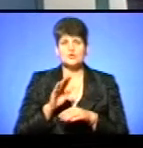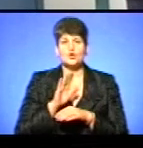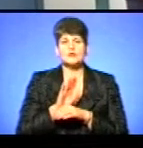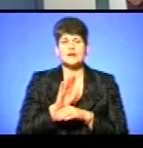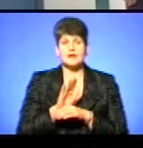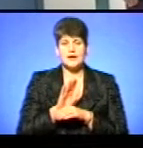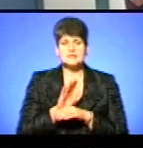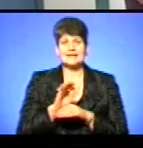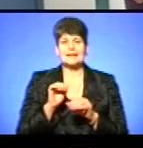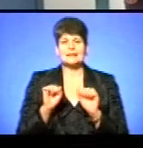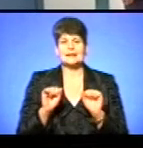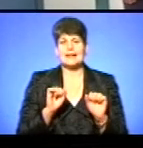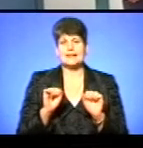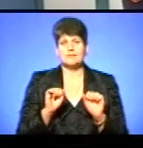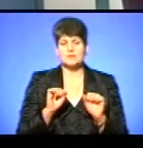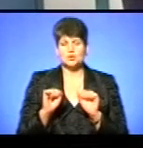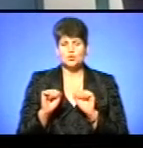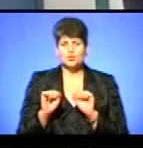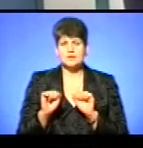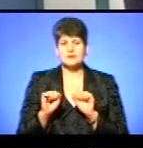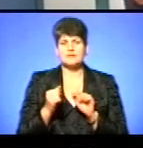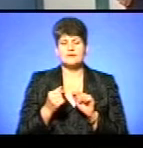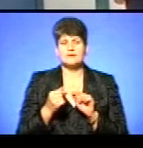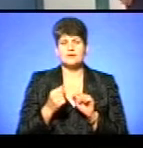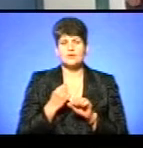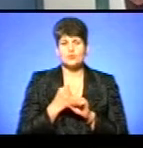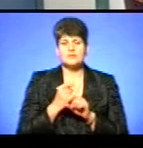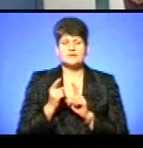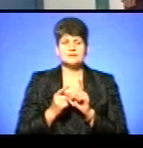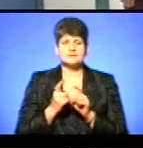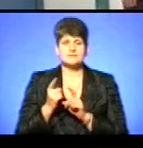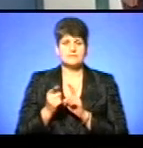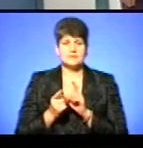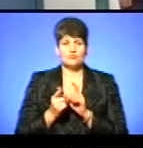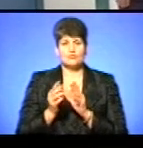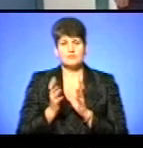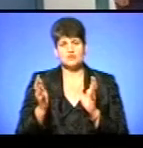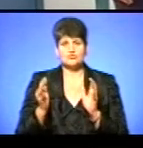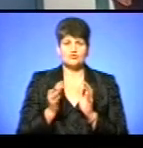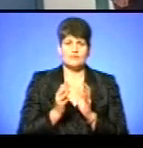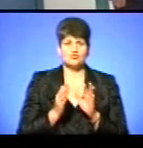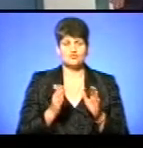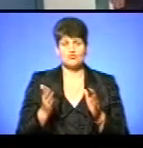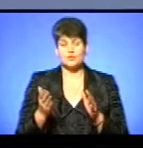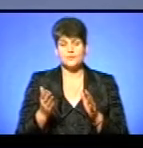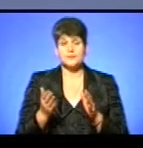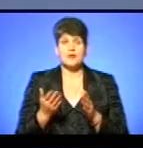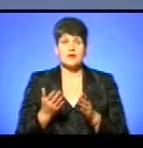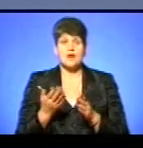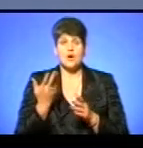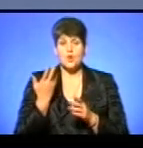регламентує, власне, здійснення змін тарифу в більшу чи в меншу сторону. Таким чином, коли